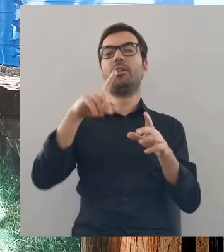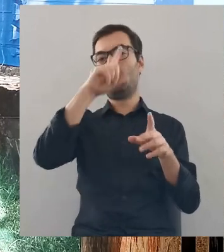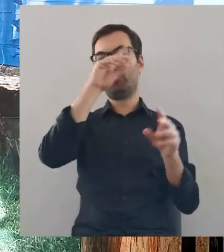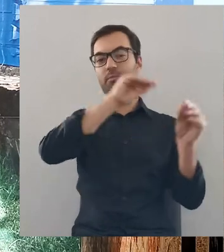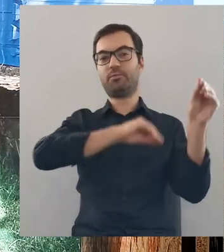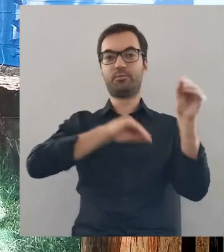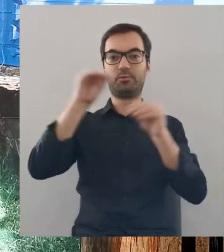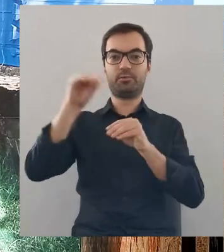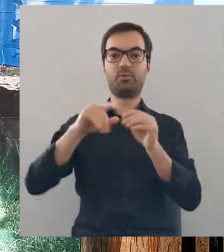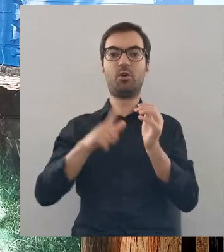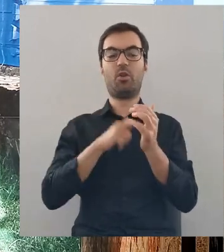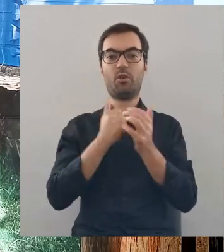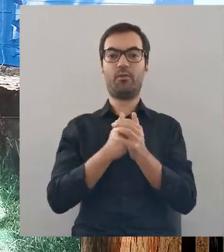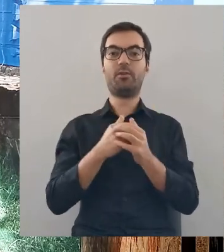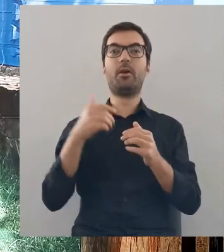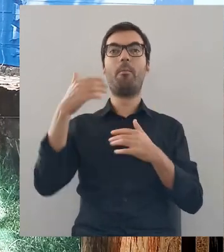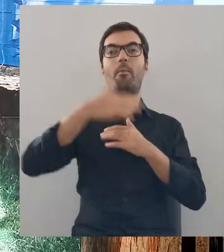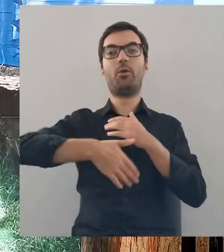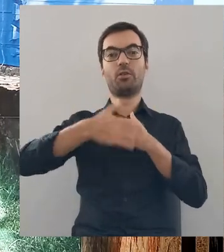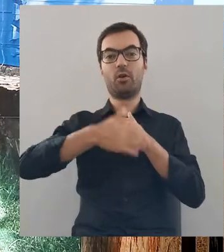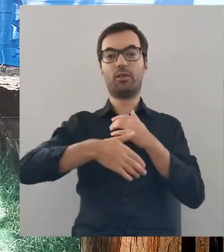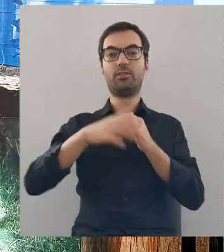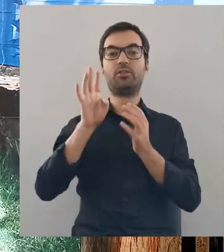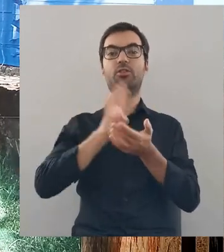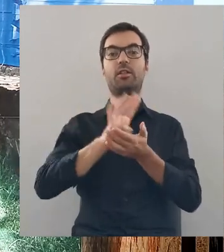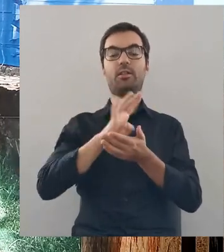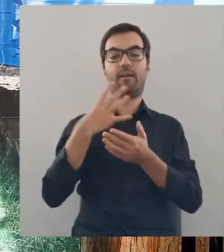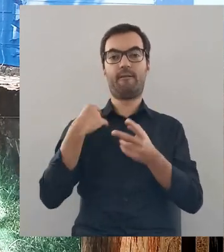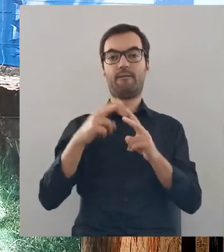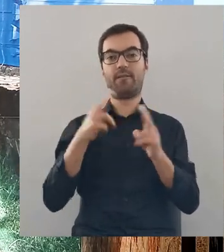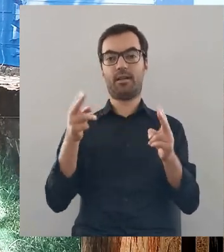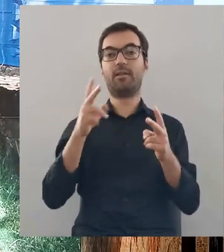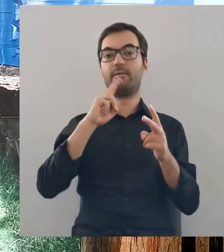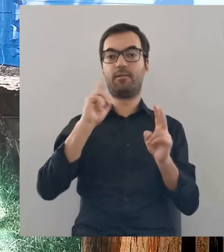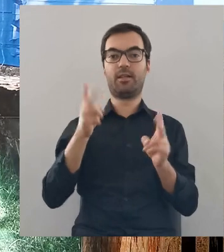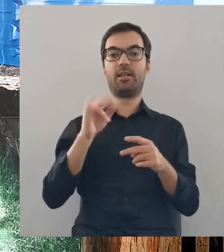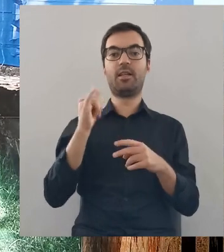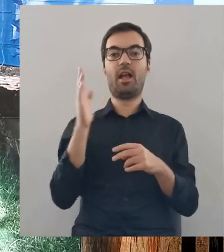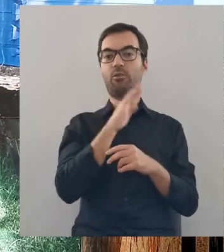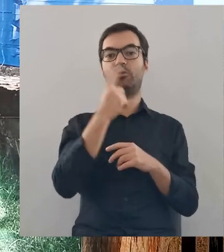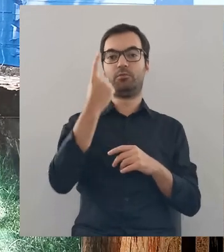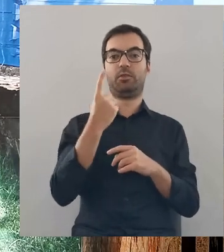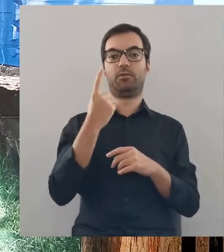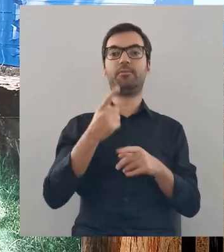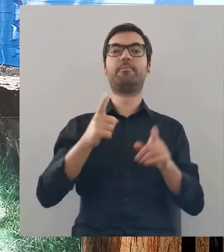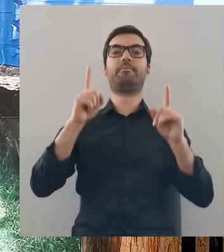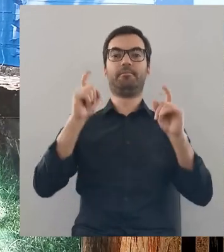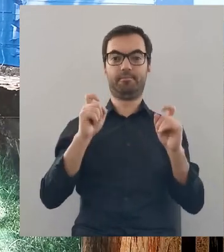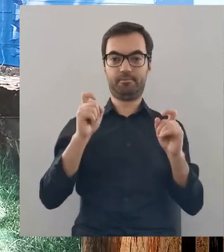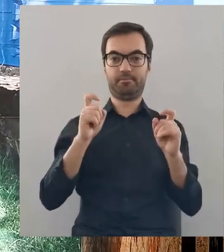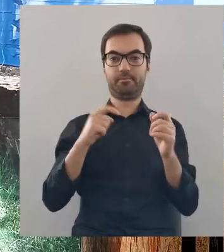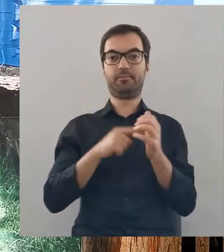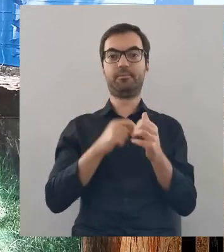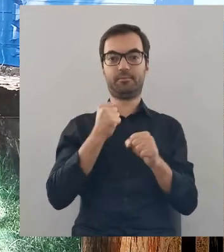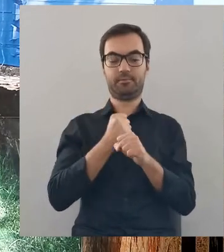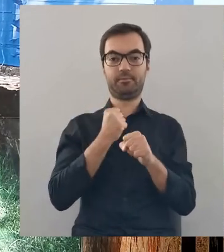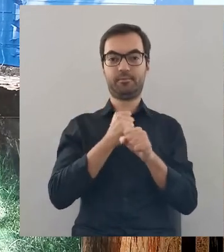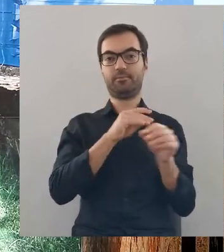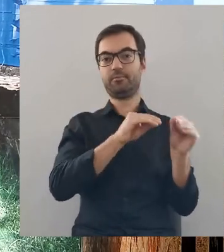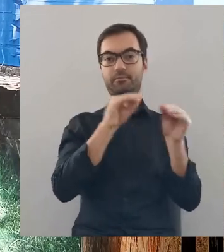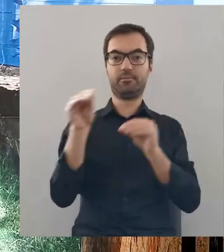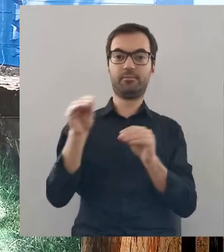zaludnić to miejsce od nowa. No i pod koniec XIV wieku rzeczywiście Janusz I zaczął